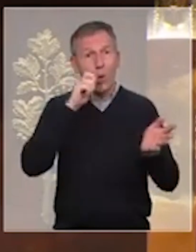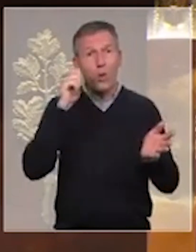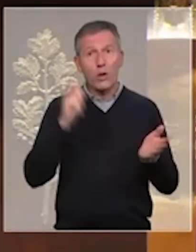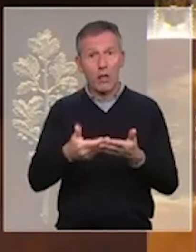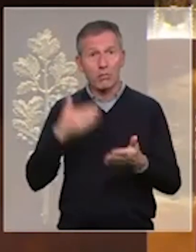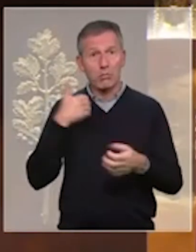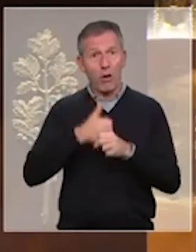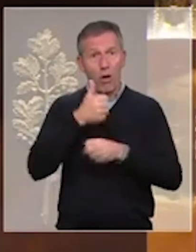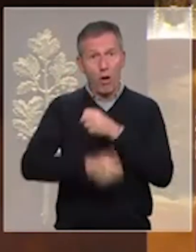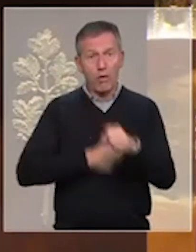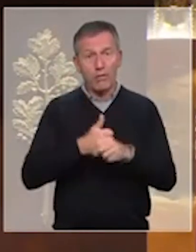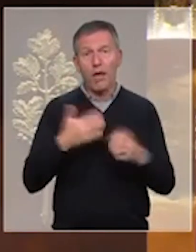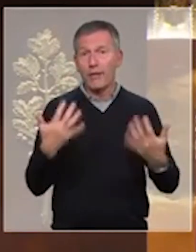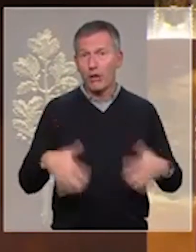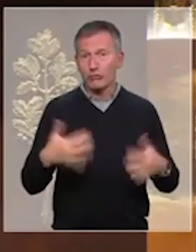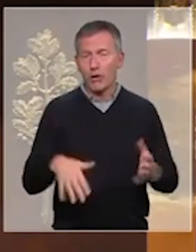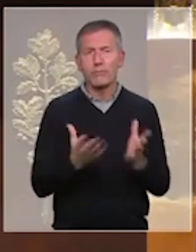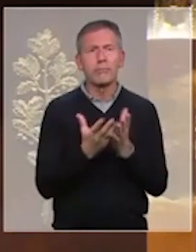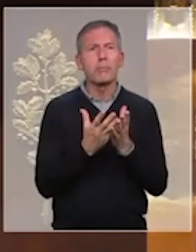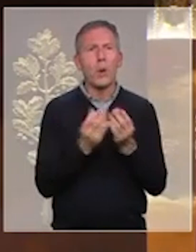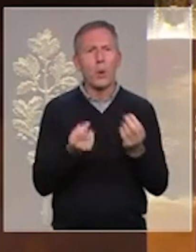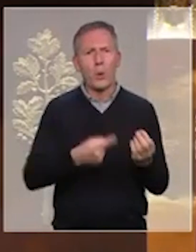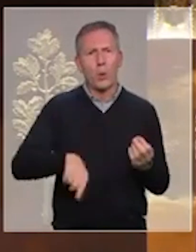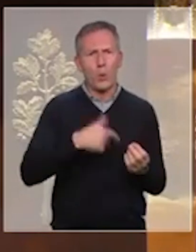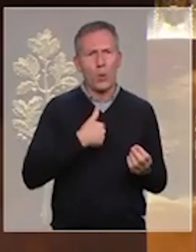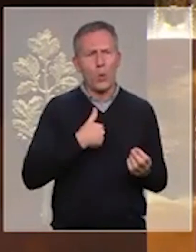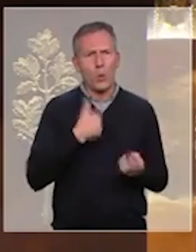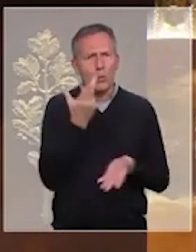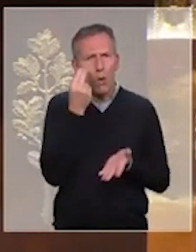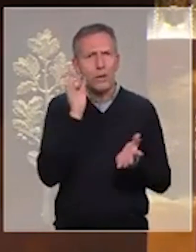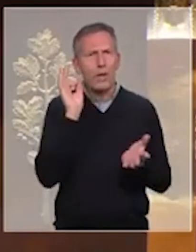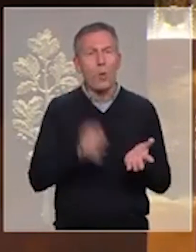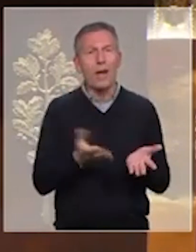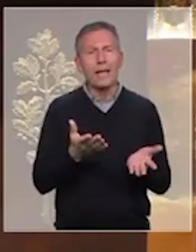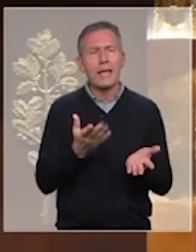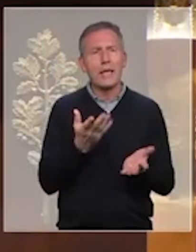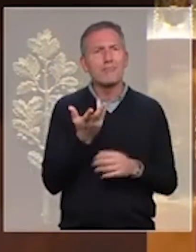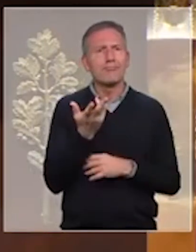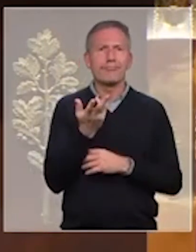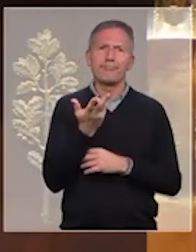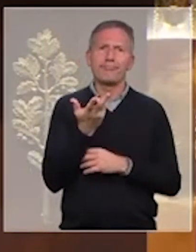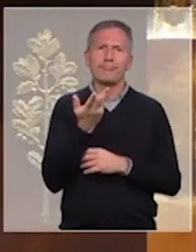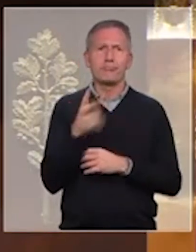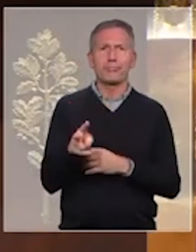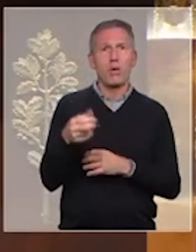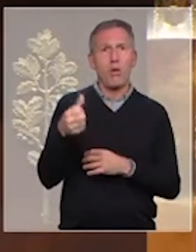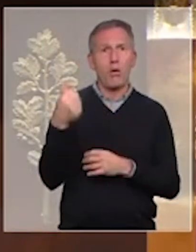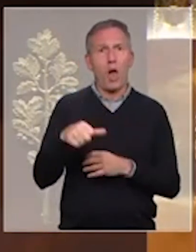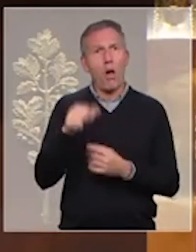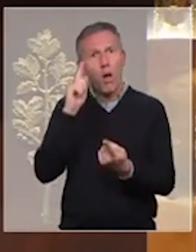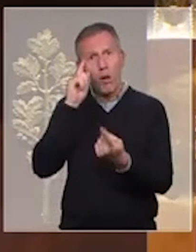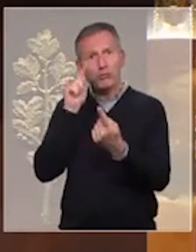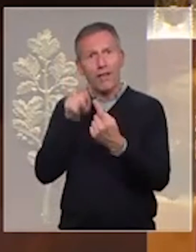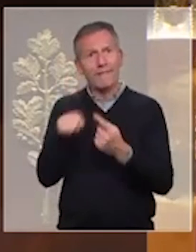a commencé. Et comme personne d'autre, nous comprenons parfaitement que son unique intention